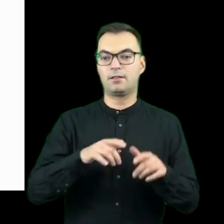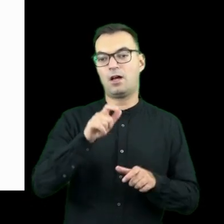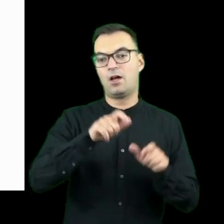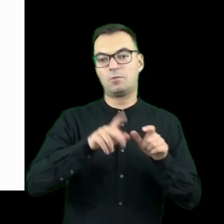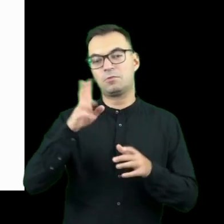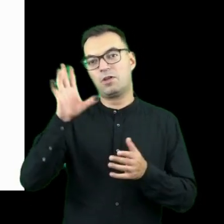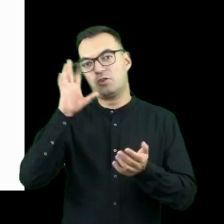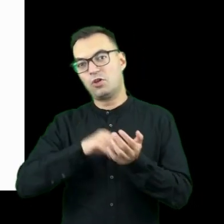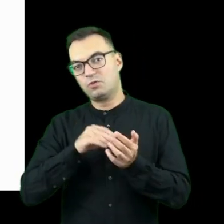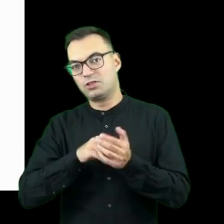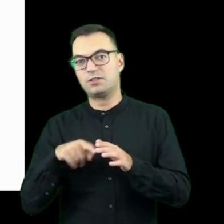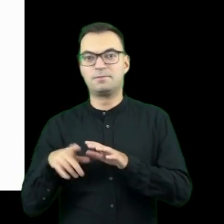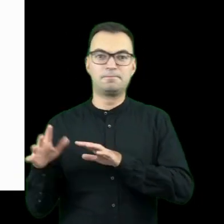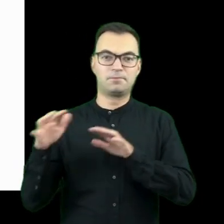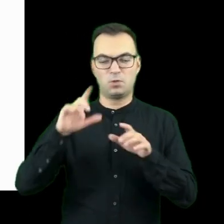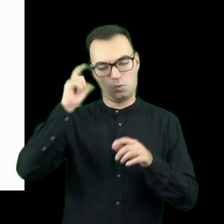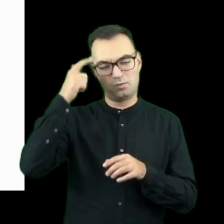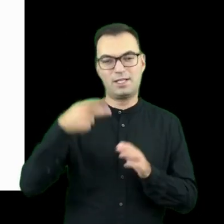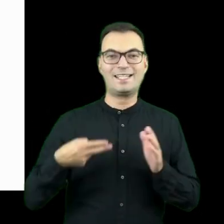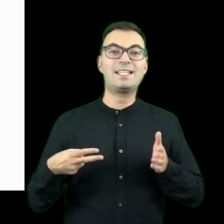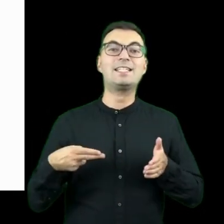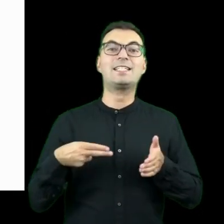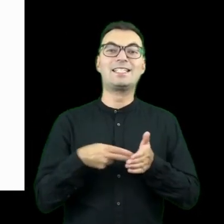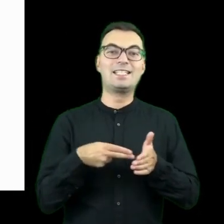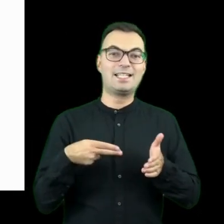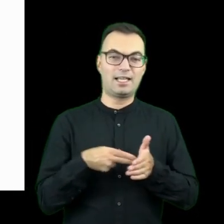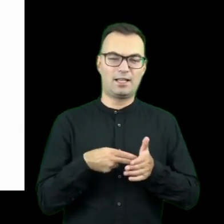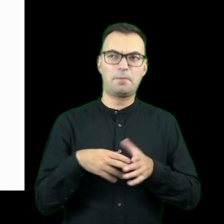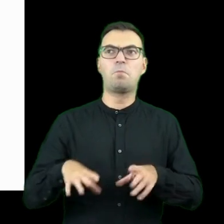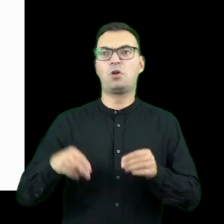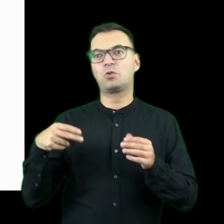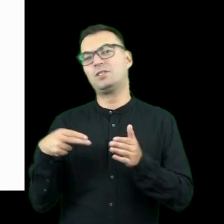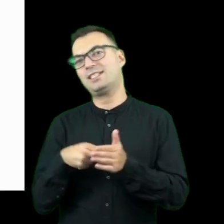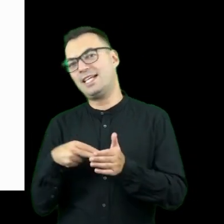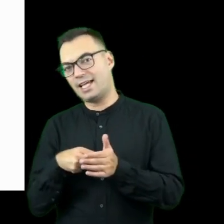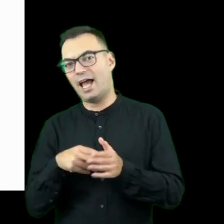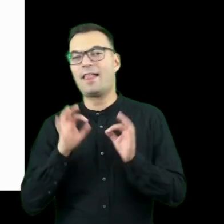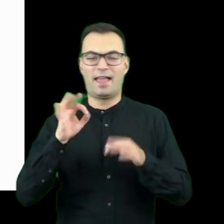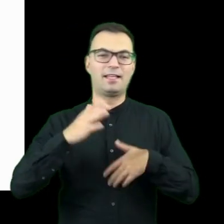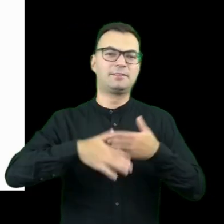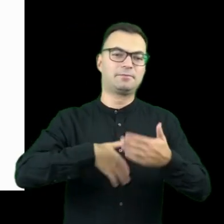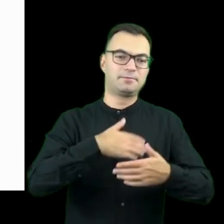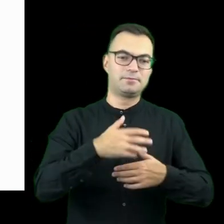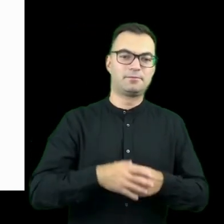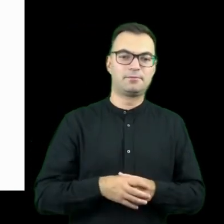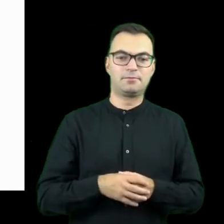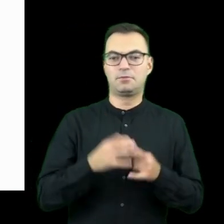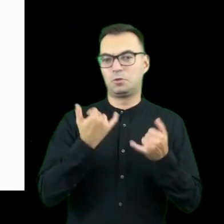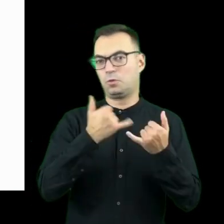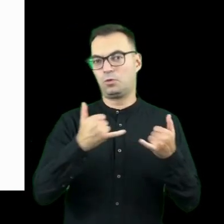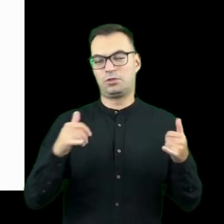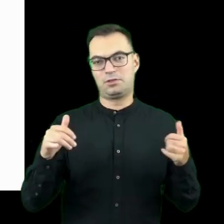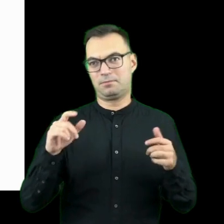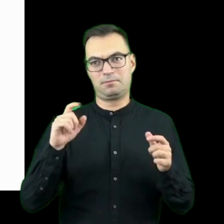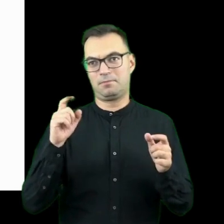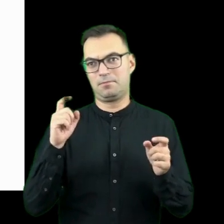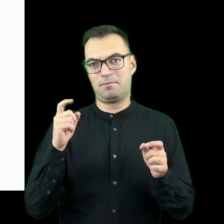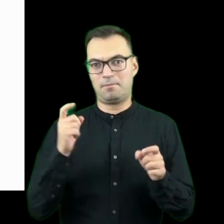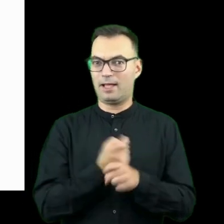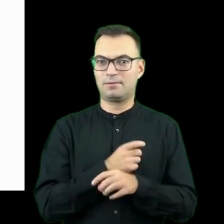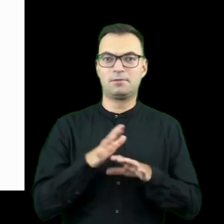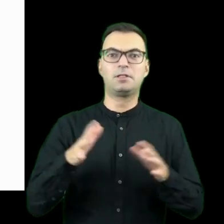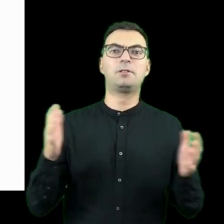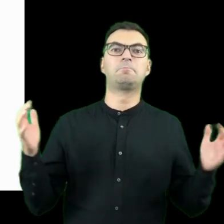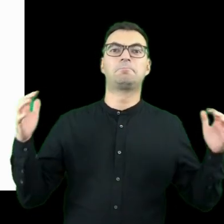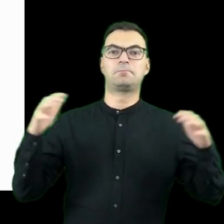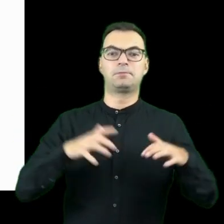imigranci albo sobie z doświadczeniem imigranckim, głównie z Syrii, albo początkowo z Syrii, docelowo teraz z różnych miejsc na